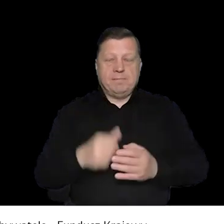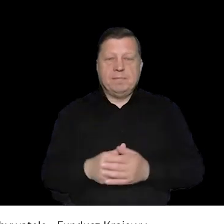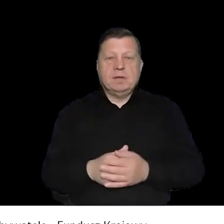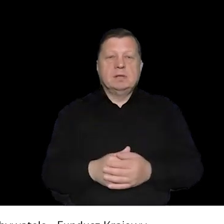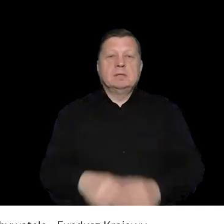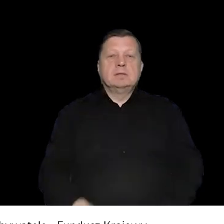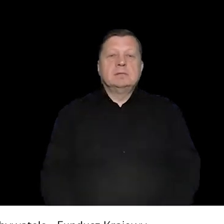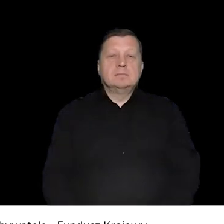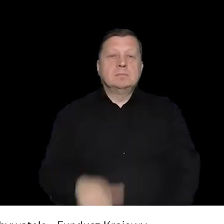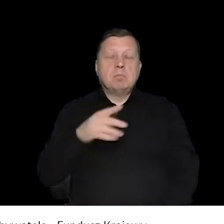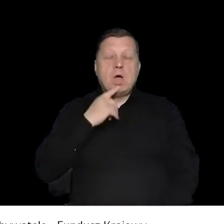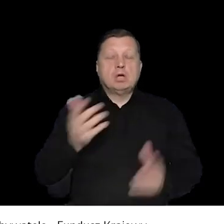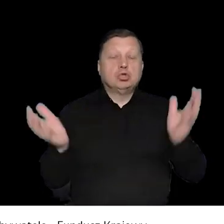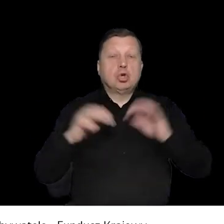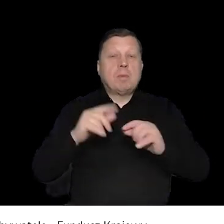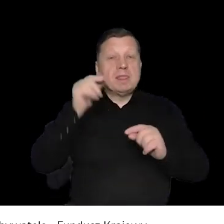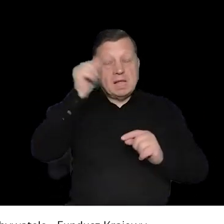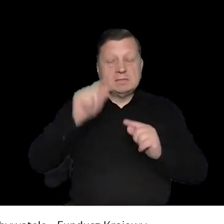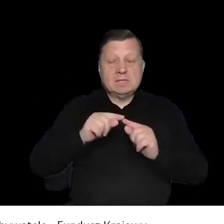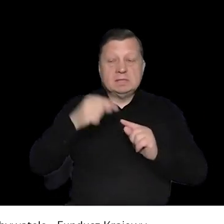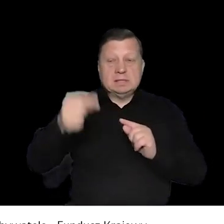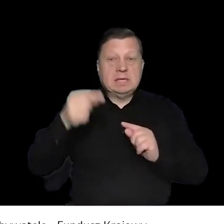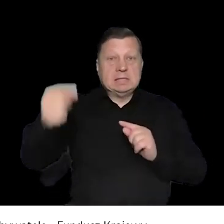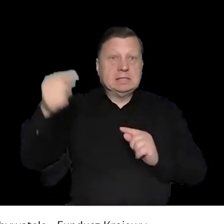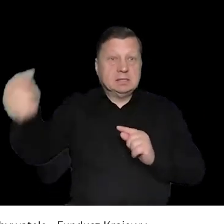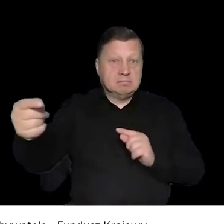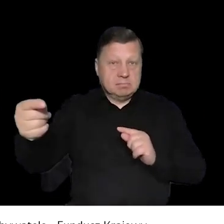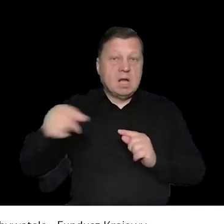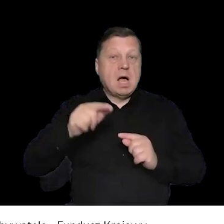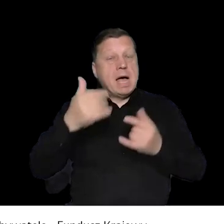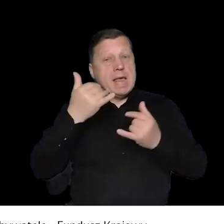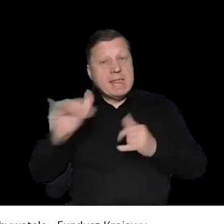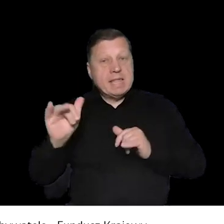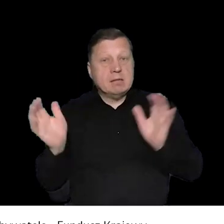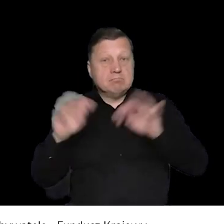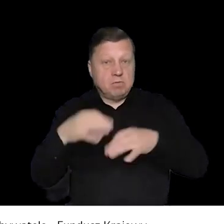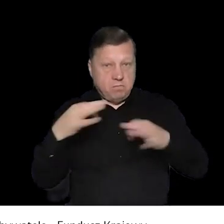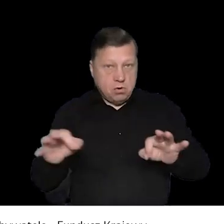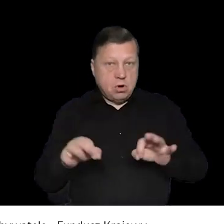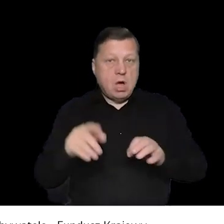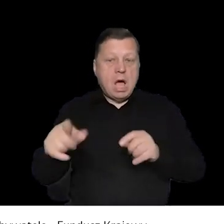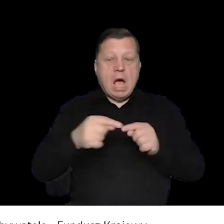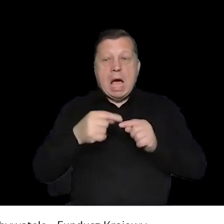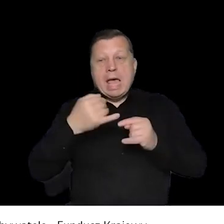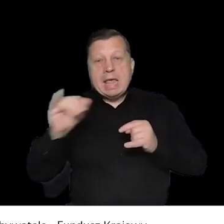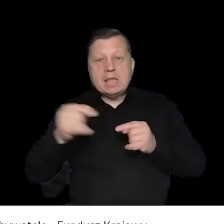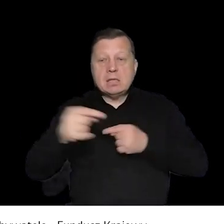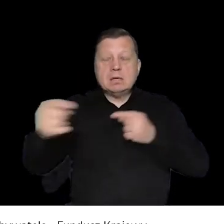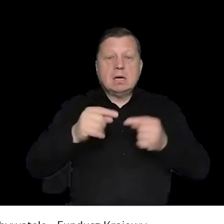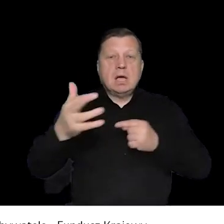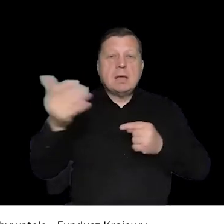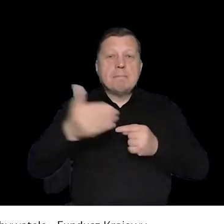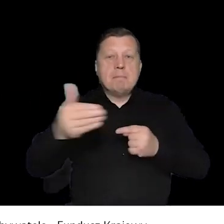I tak naprawdę ostatnie dwa pytania. Czy w okolicy zgromadzenia cyklicznego można